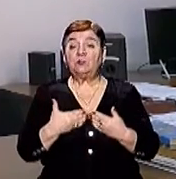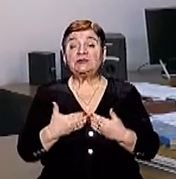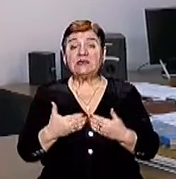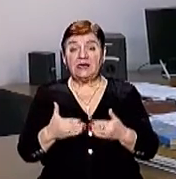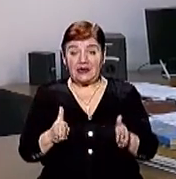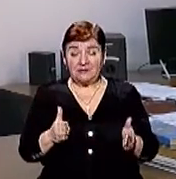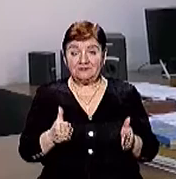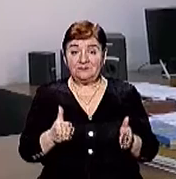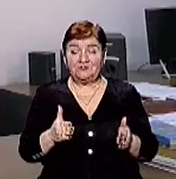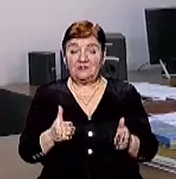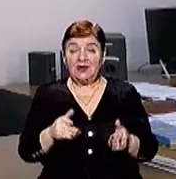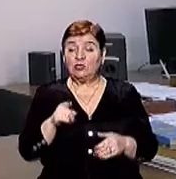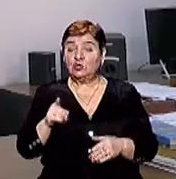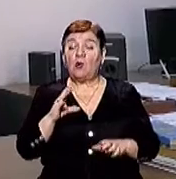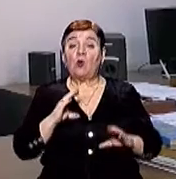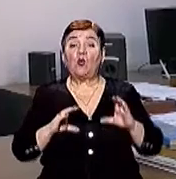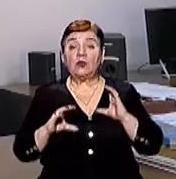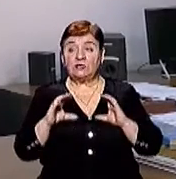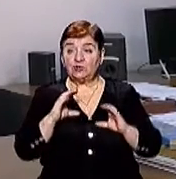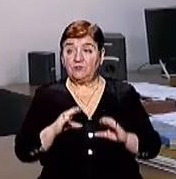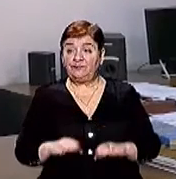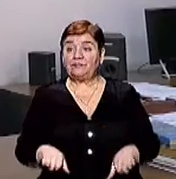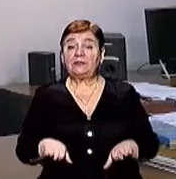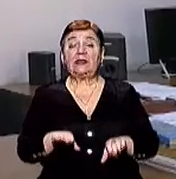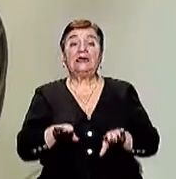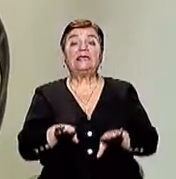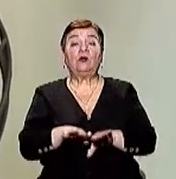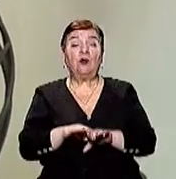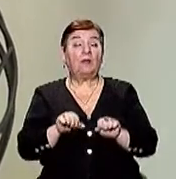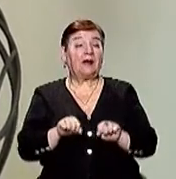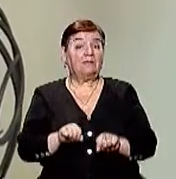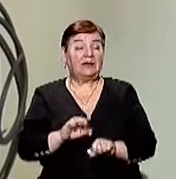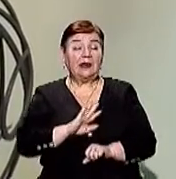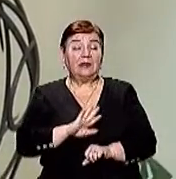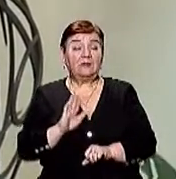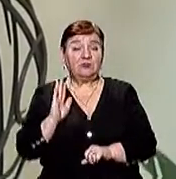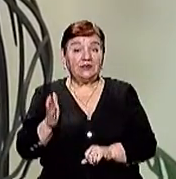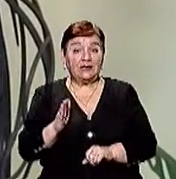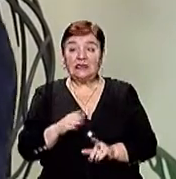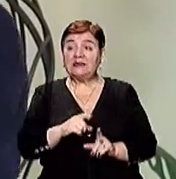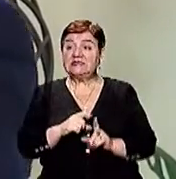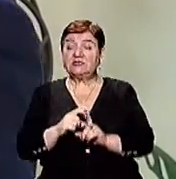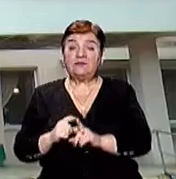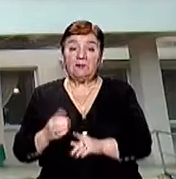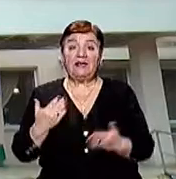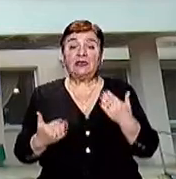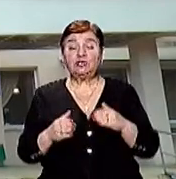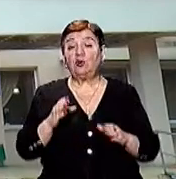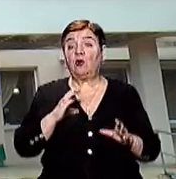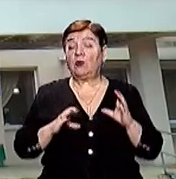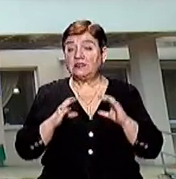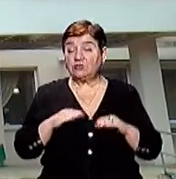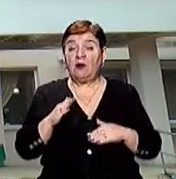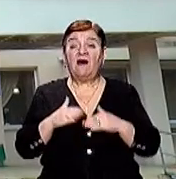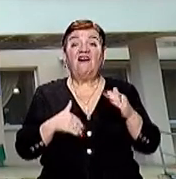фахового коледжу таке право не будуть мати За словами Івана Небесника, якщо коледж набуде статусу